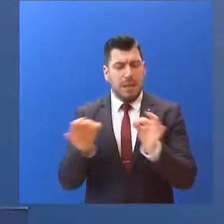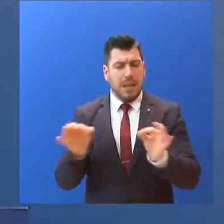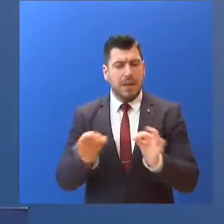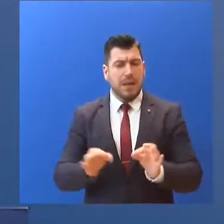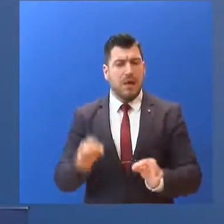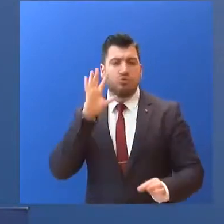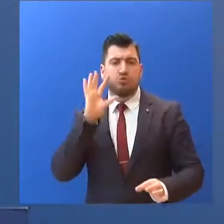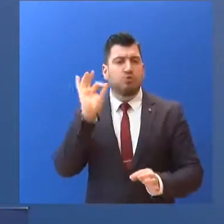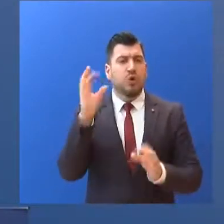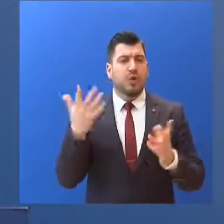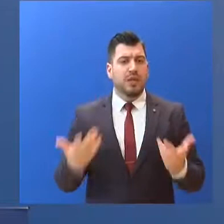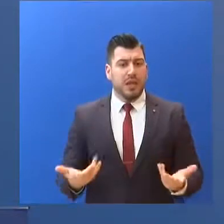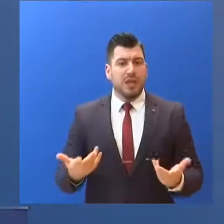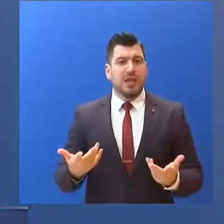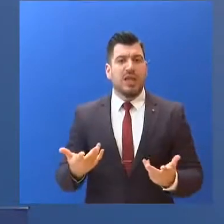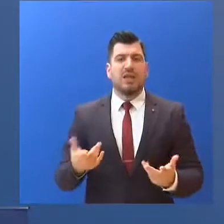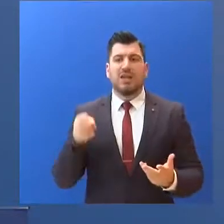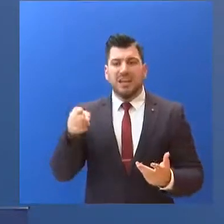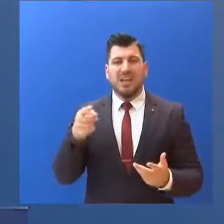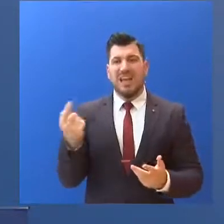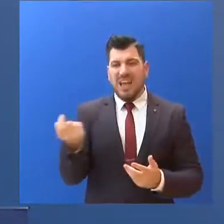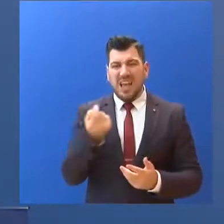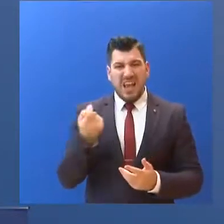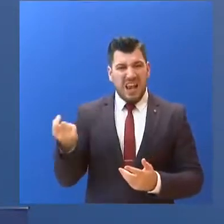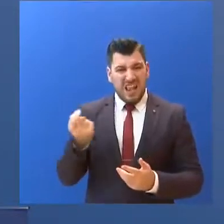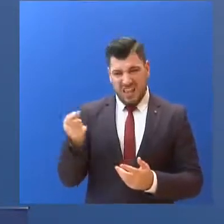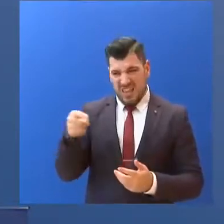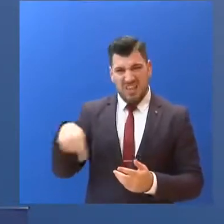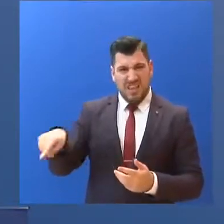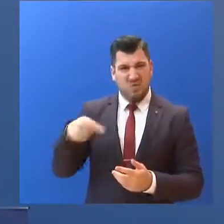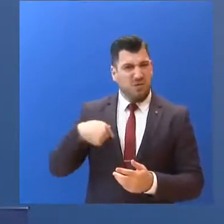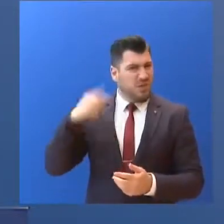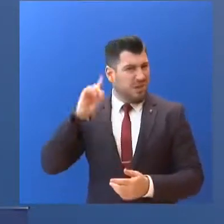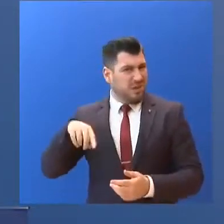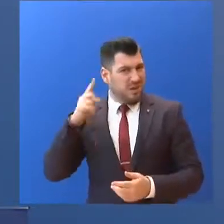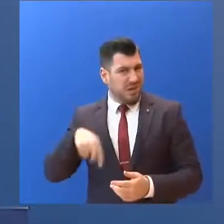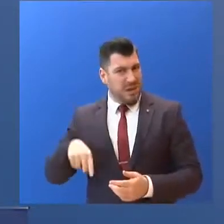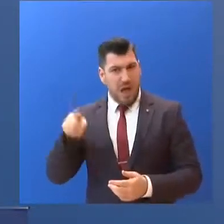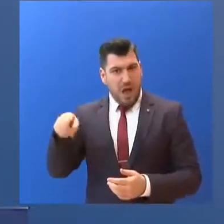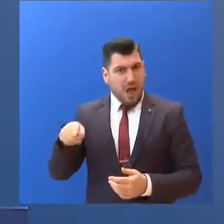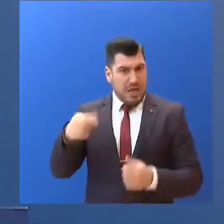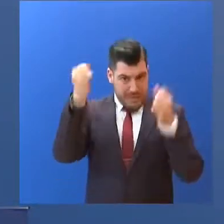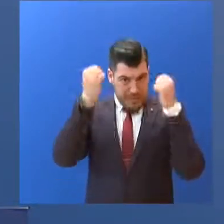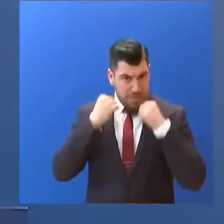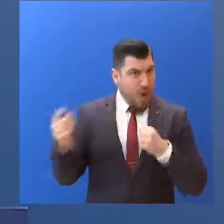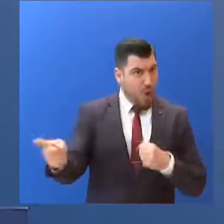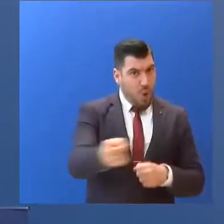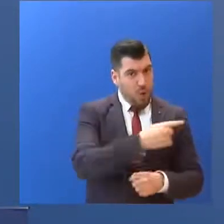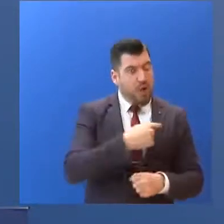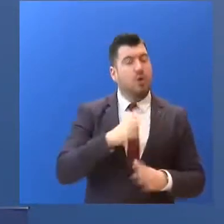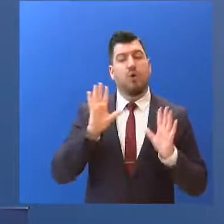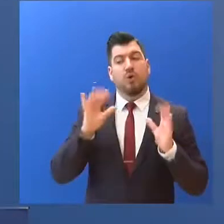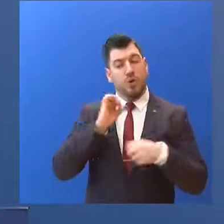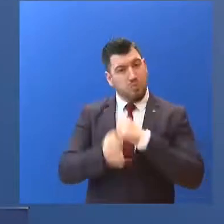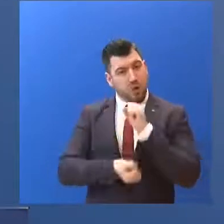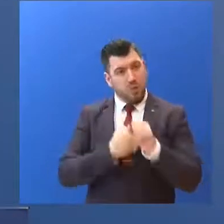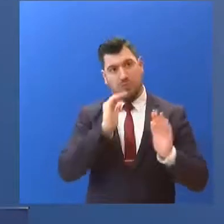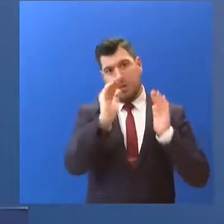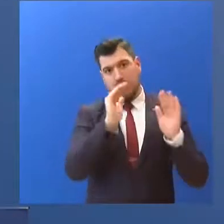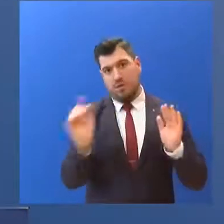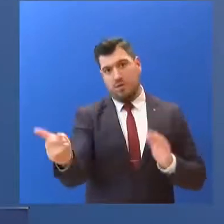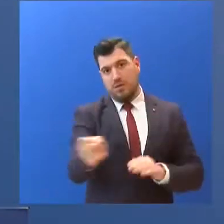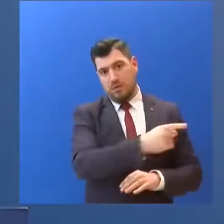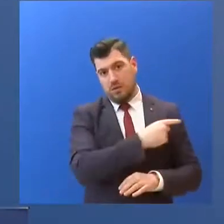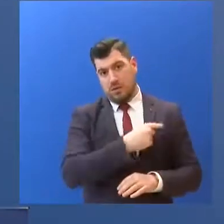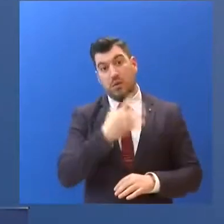γνώμονα να περιορίζονται οι λίγοι... που κάνουν κατάχρηση... χωρίς να θίγονται οι πολλοί... που τηρούν ευλαβικά τα αυστηρά και δύσκολα